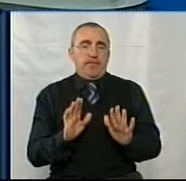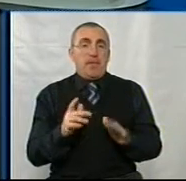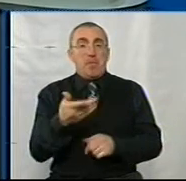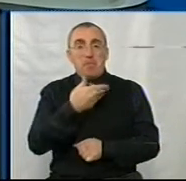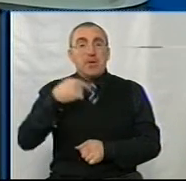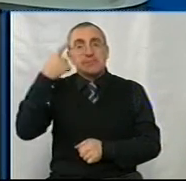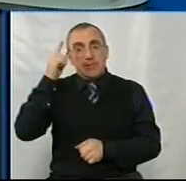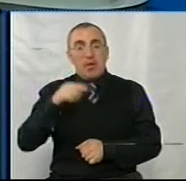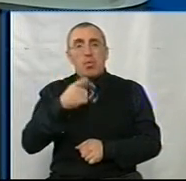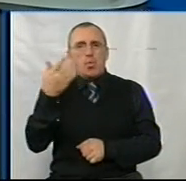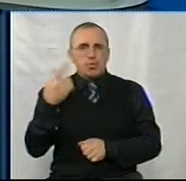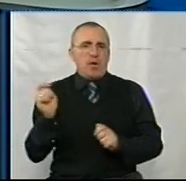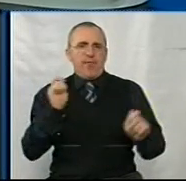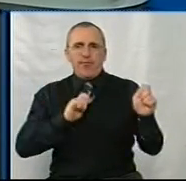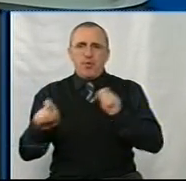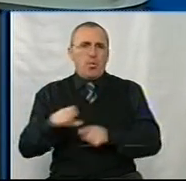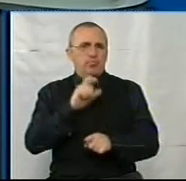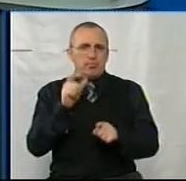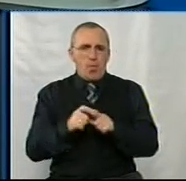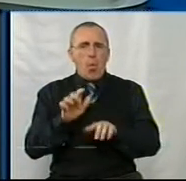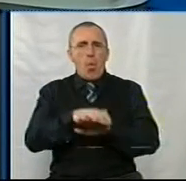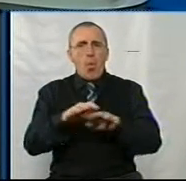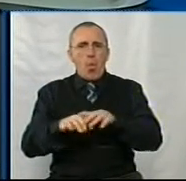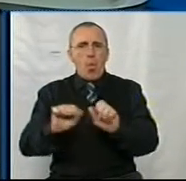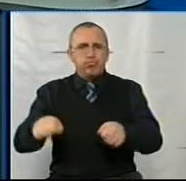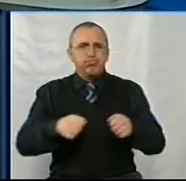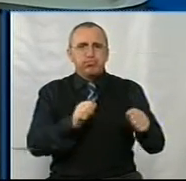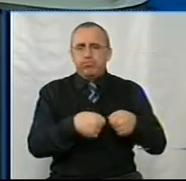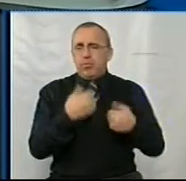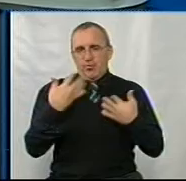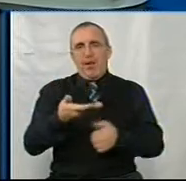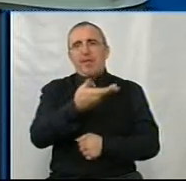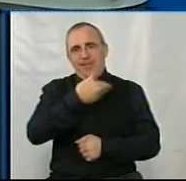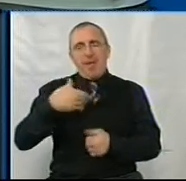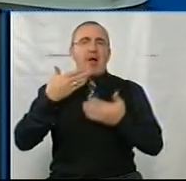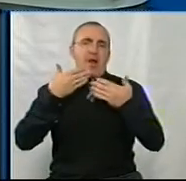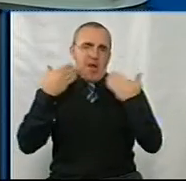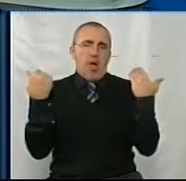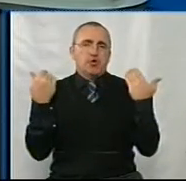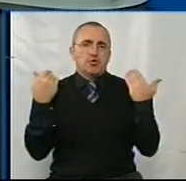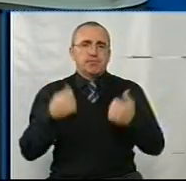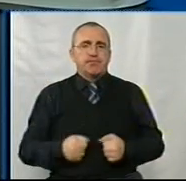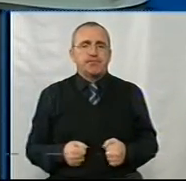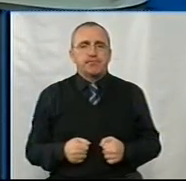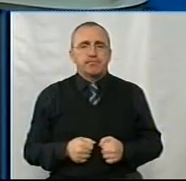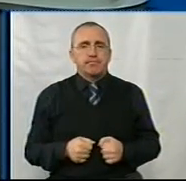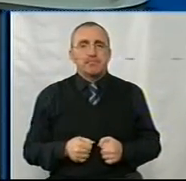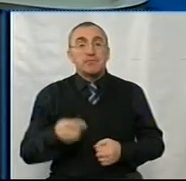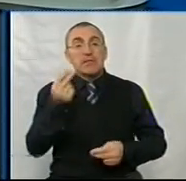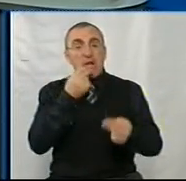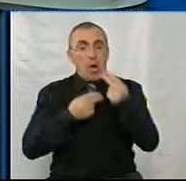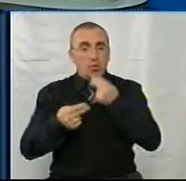ми знаємо, що вони вже в діті, в буті. За це хоч нам легче. А з